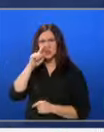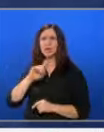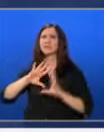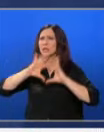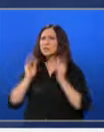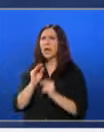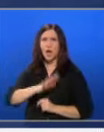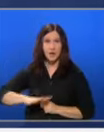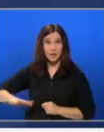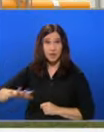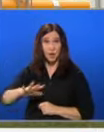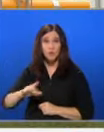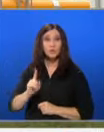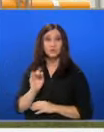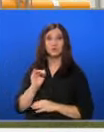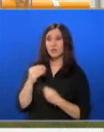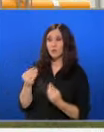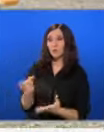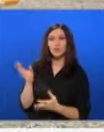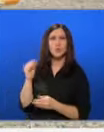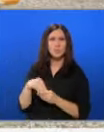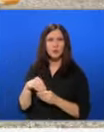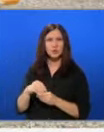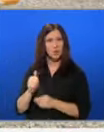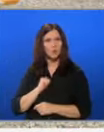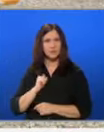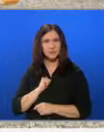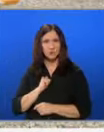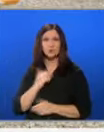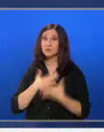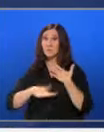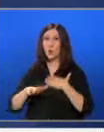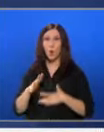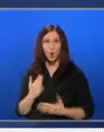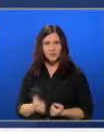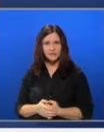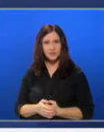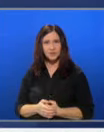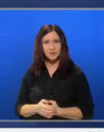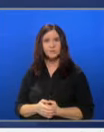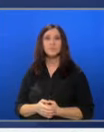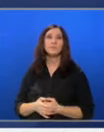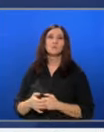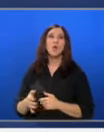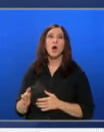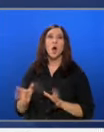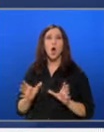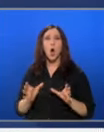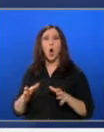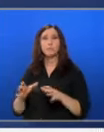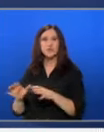за целият регион, но ще бъдат допълнителна сигурност и спокойствие на обществата,